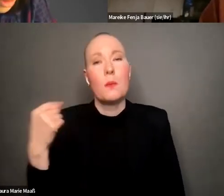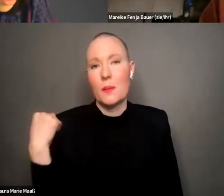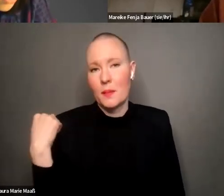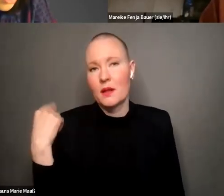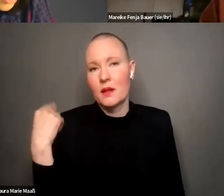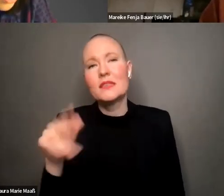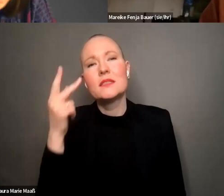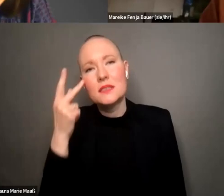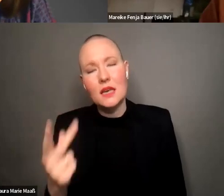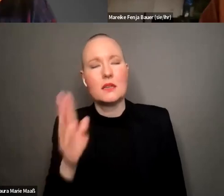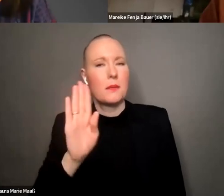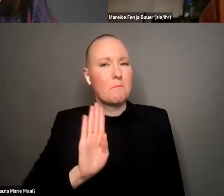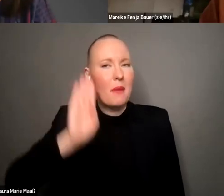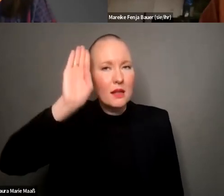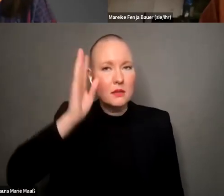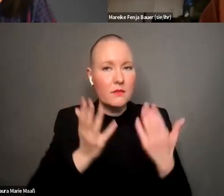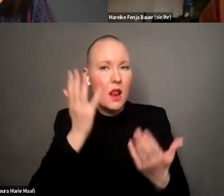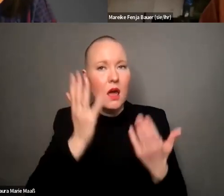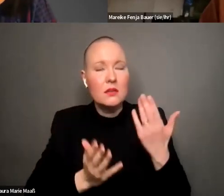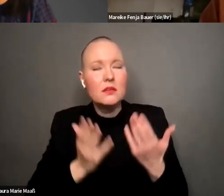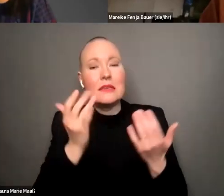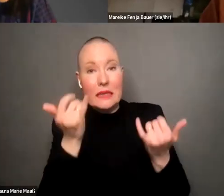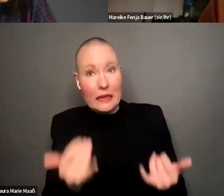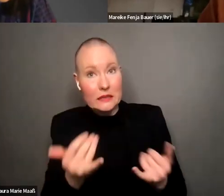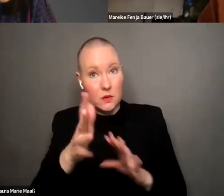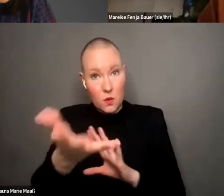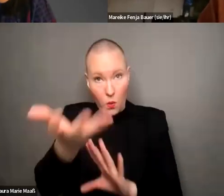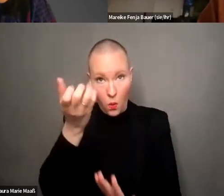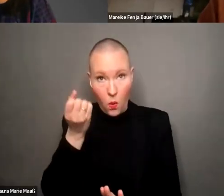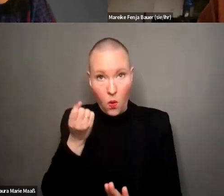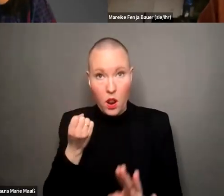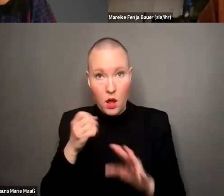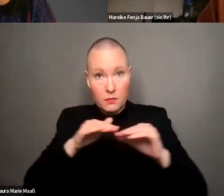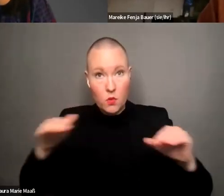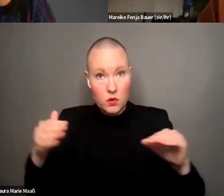jeremy vielleicht kannst du angelika sauber auch einmal auf die bühne holen